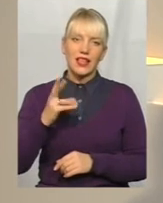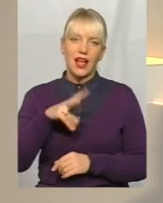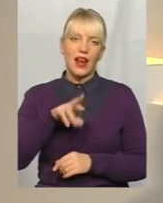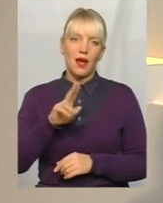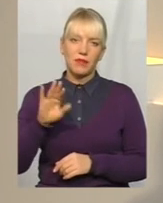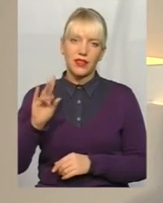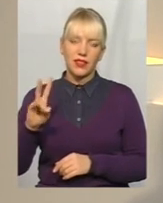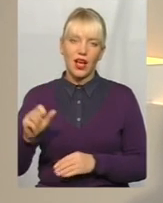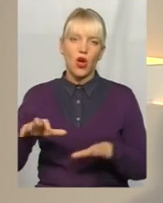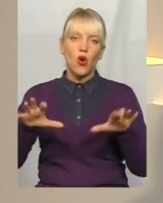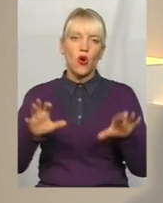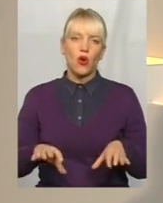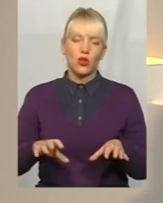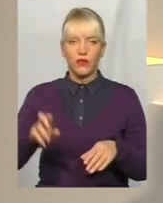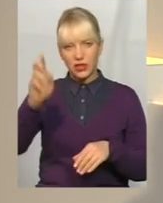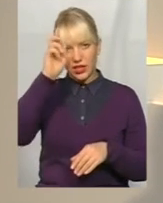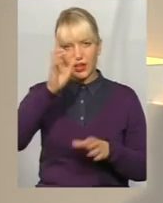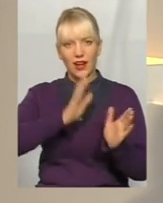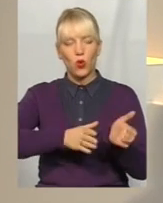яка голова Державної